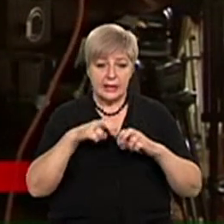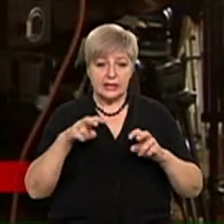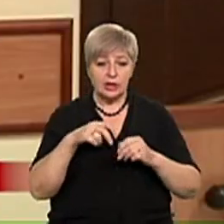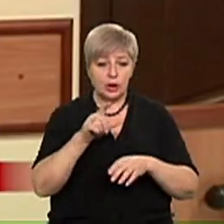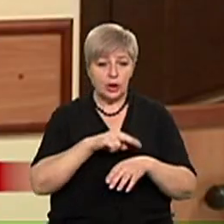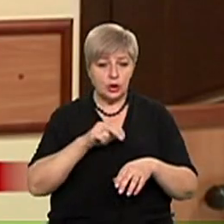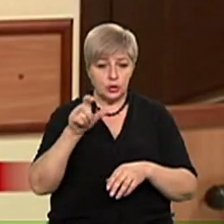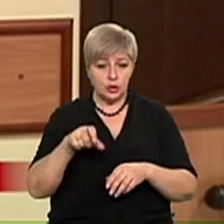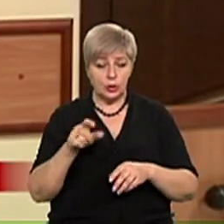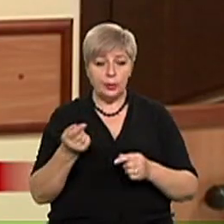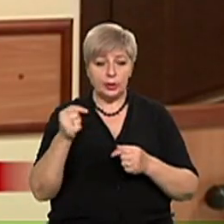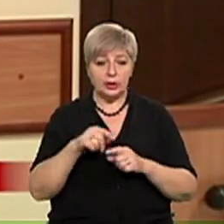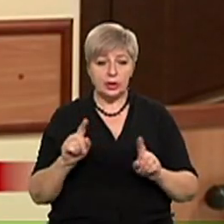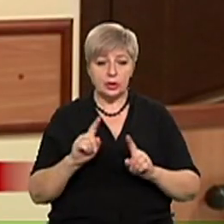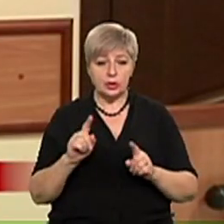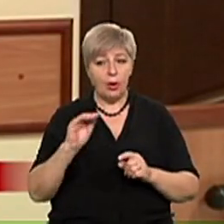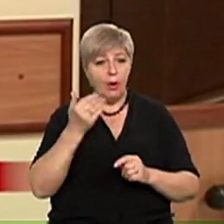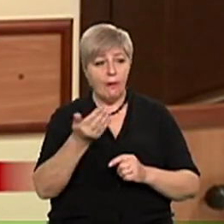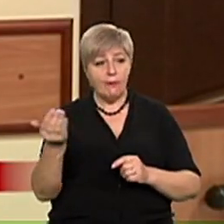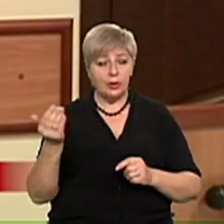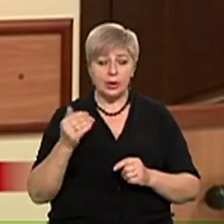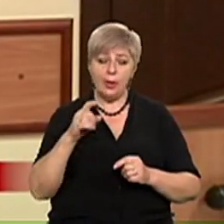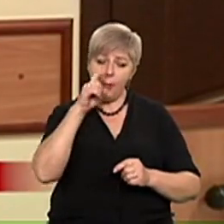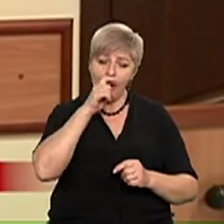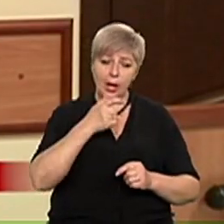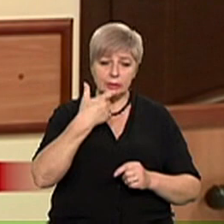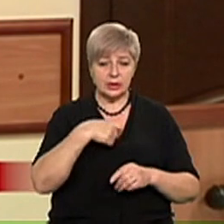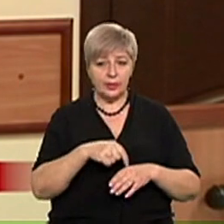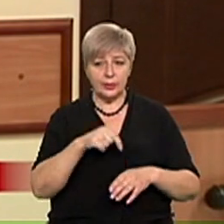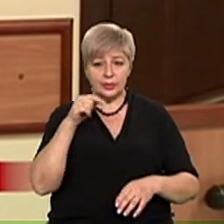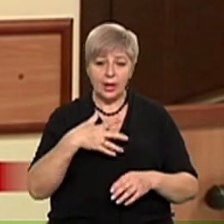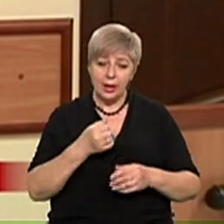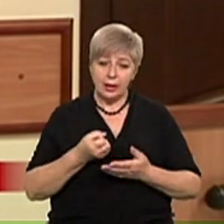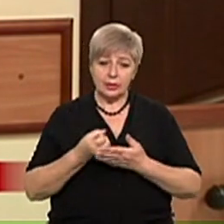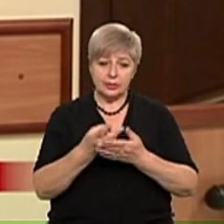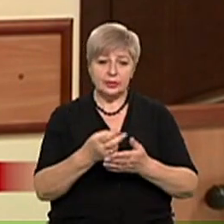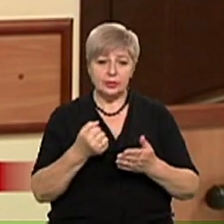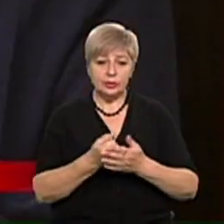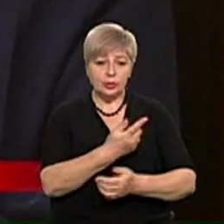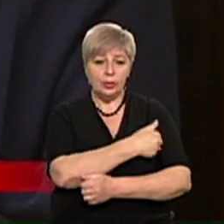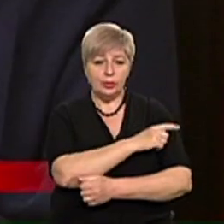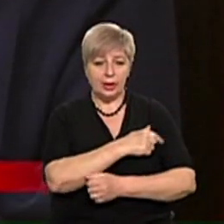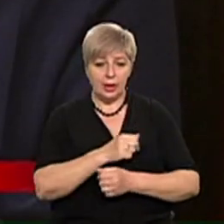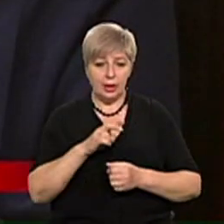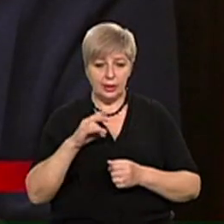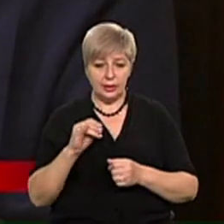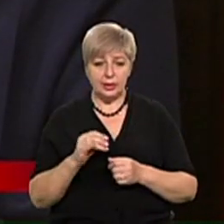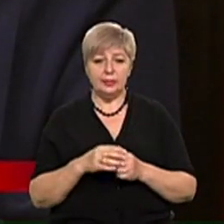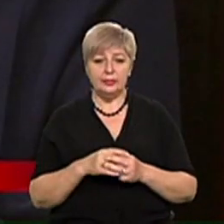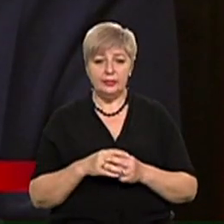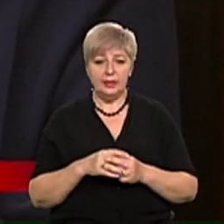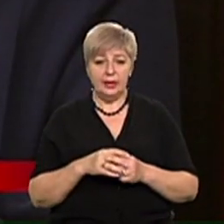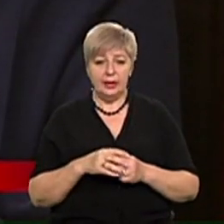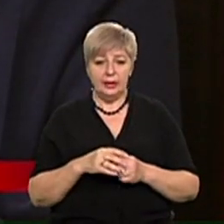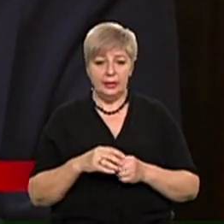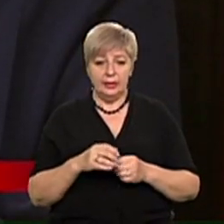те, що вони в себе погано почувають і госпіталізовані до комунального закладу. Тут порадишись на